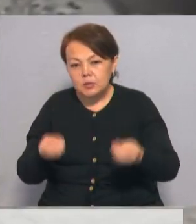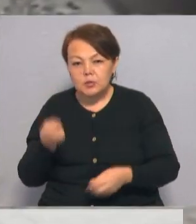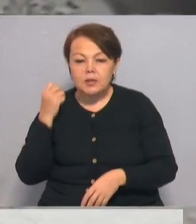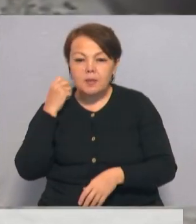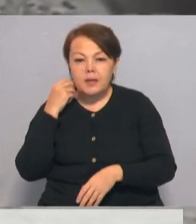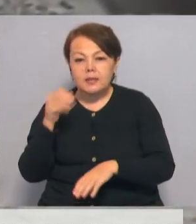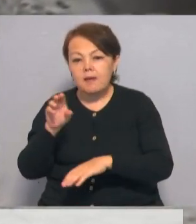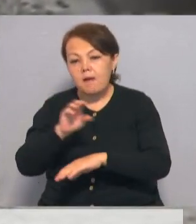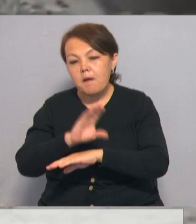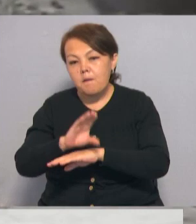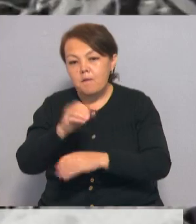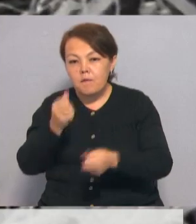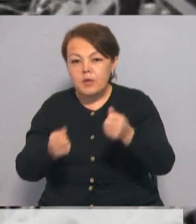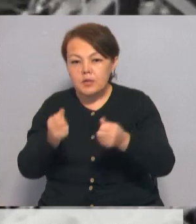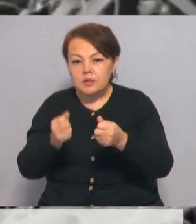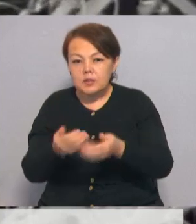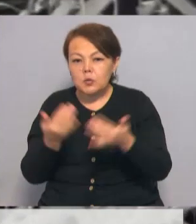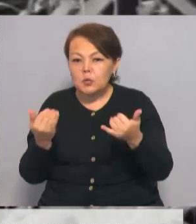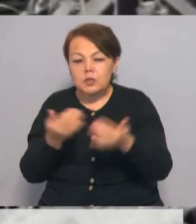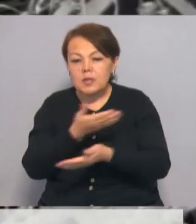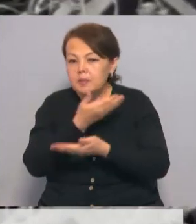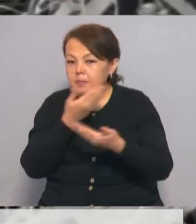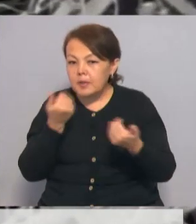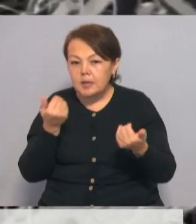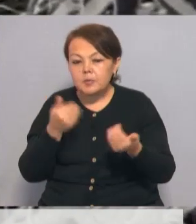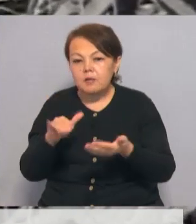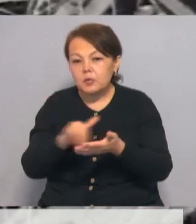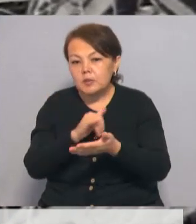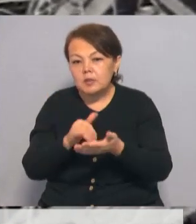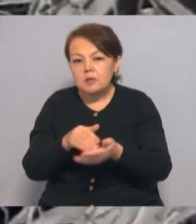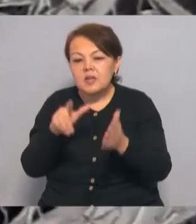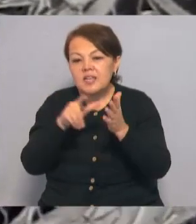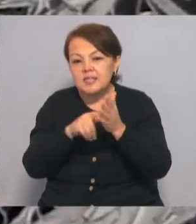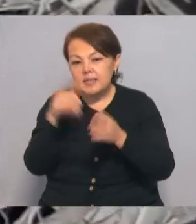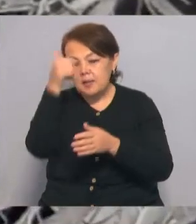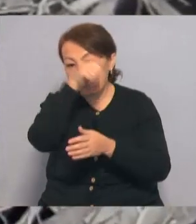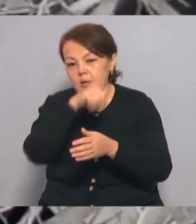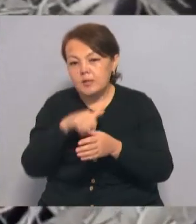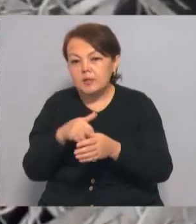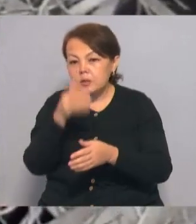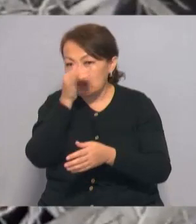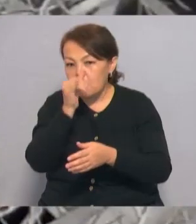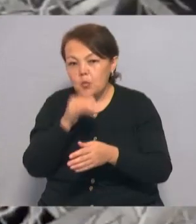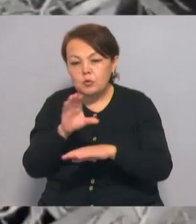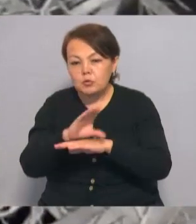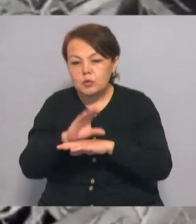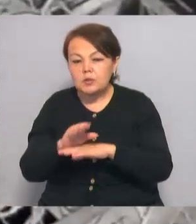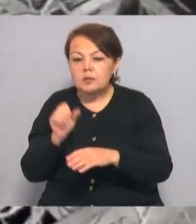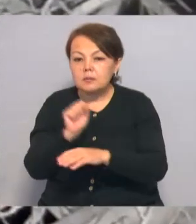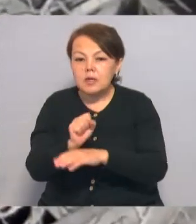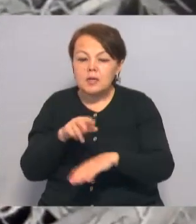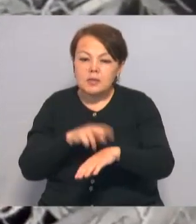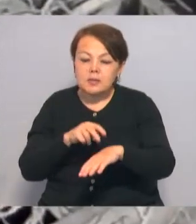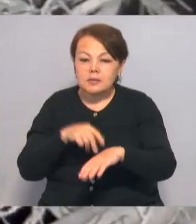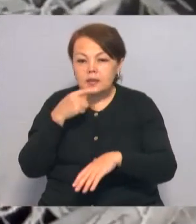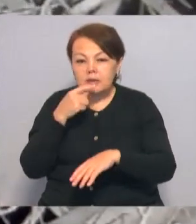вождение. Прямо он не имеет права управлять автомобилем следующие 7 лет. Полиция предупреждает о рисках и нежелательных последствиях